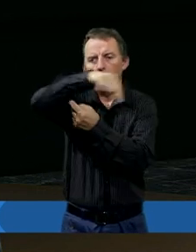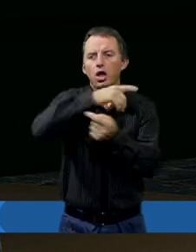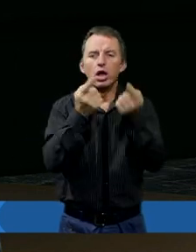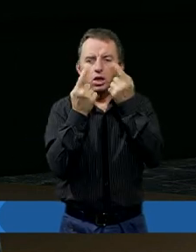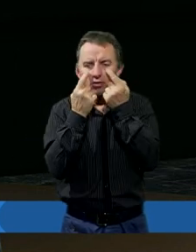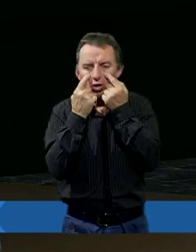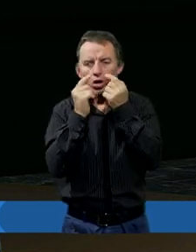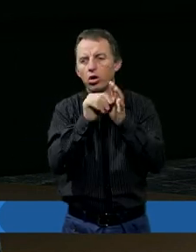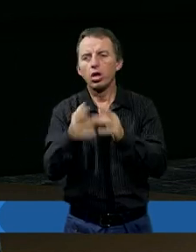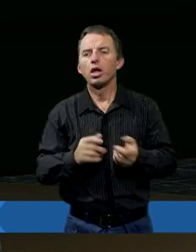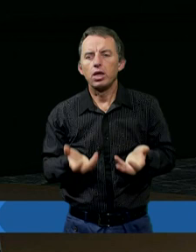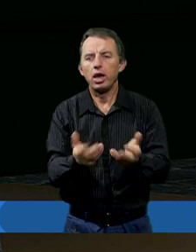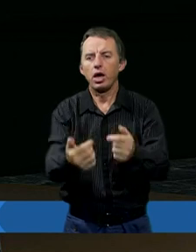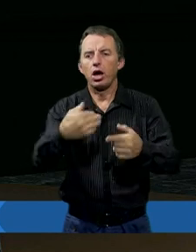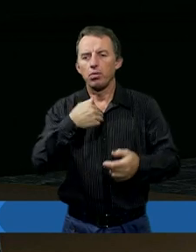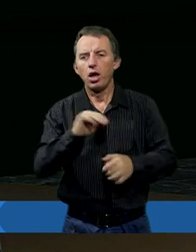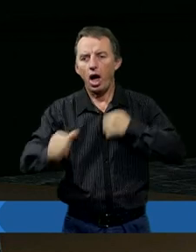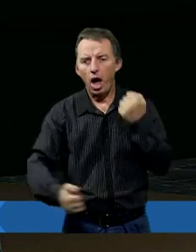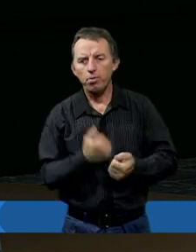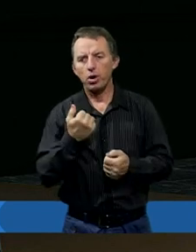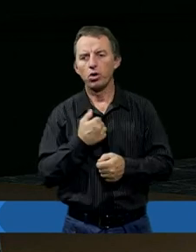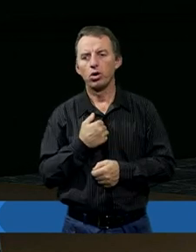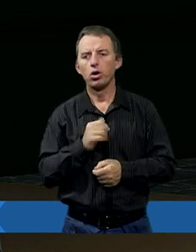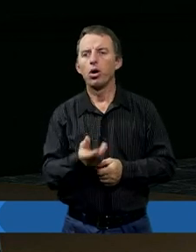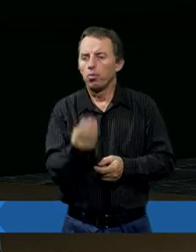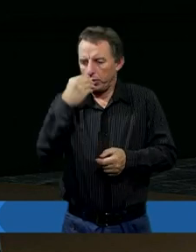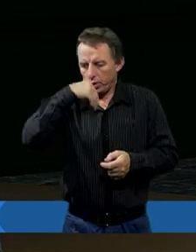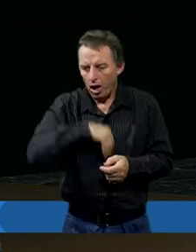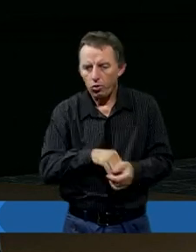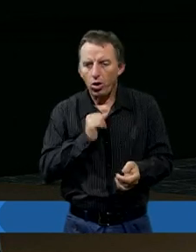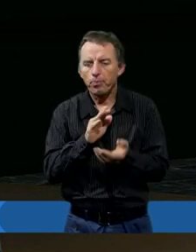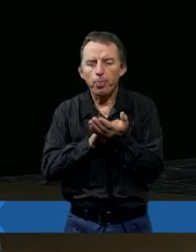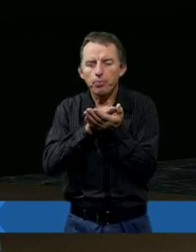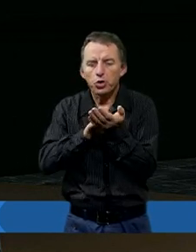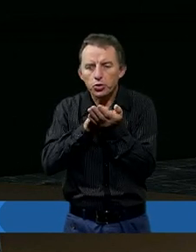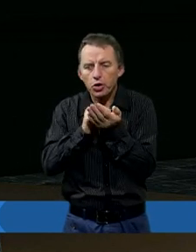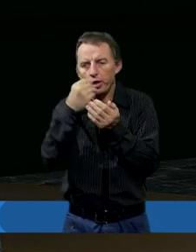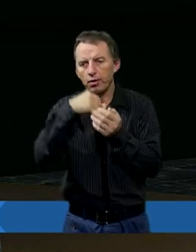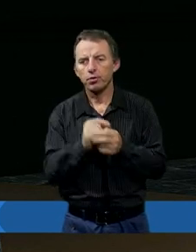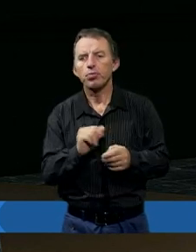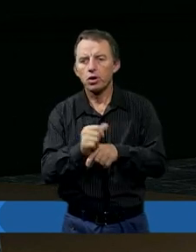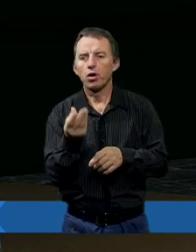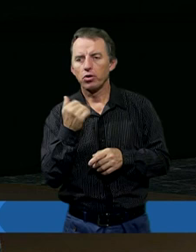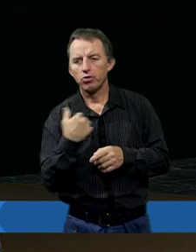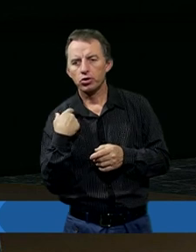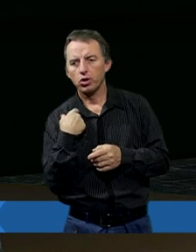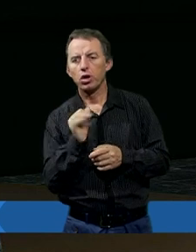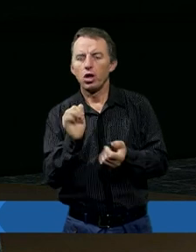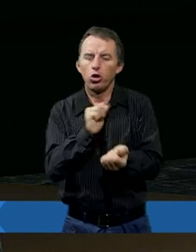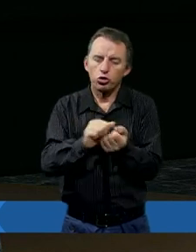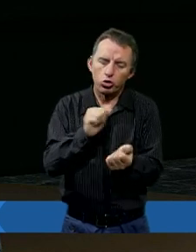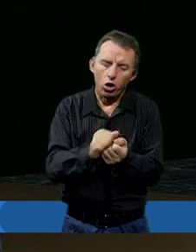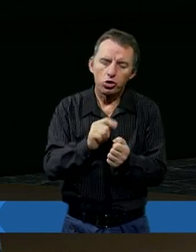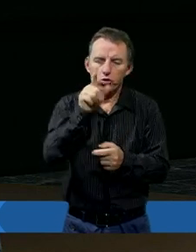wzrok ode mnie i zaniechasz mnie, abym przełknął moją ślinę? Jeśli zgrzeszyłem, to jaką